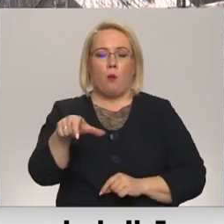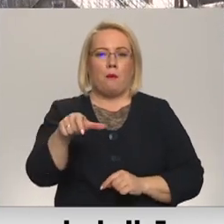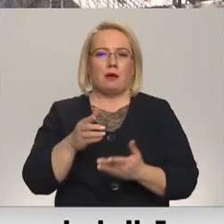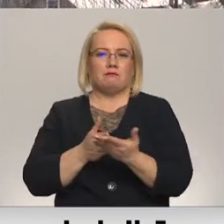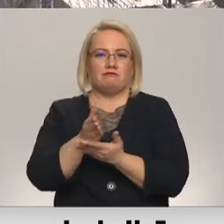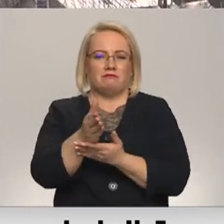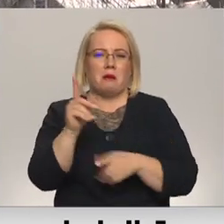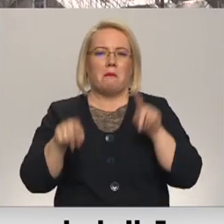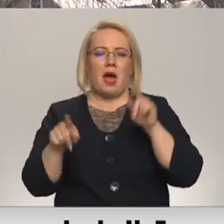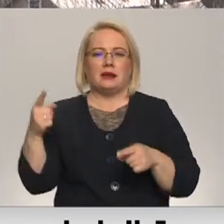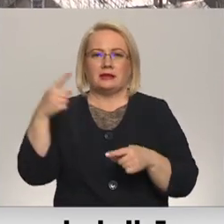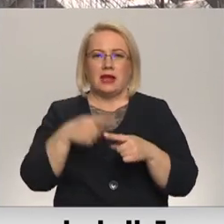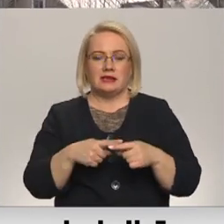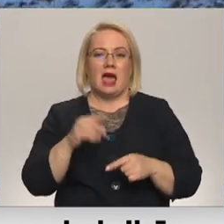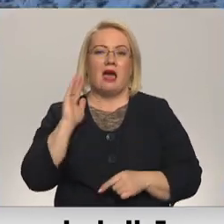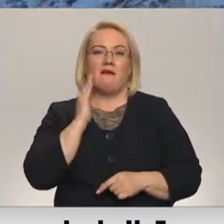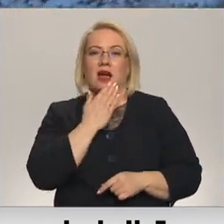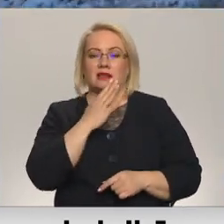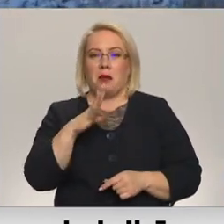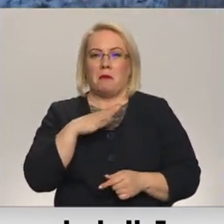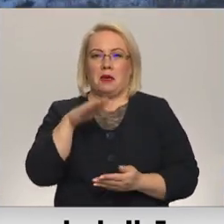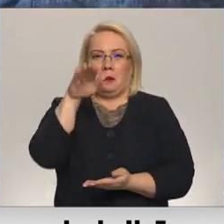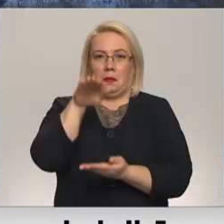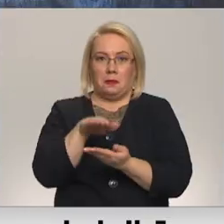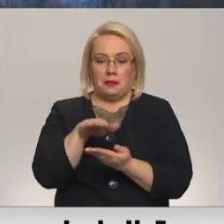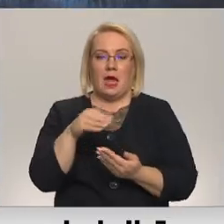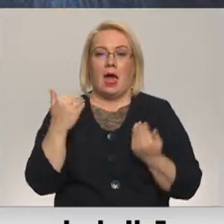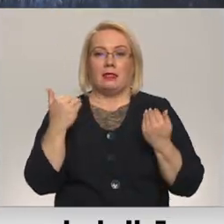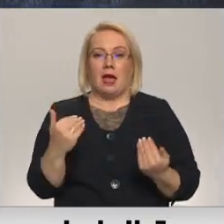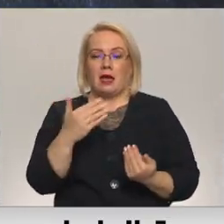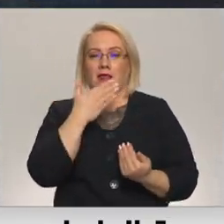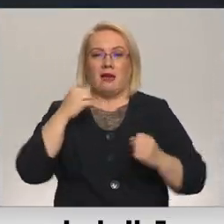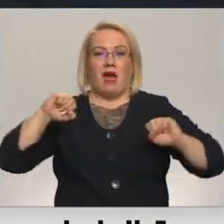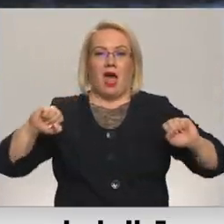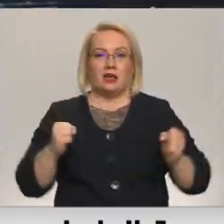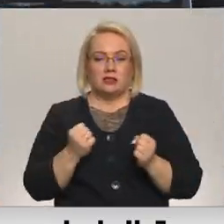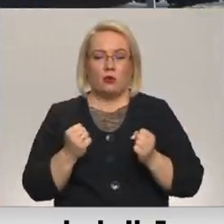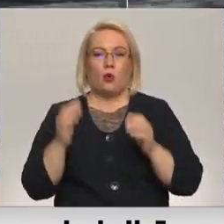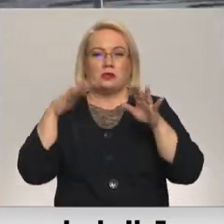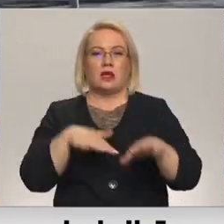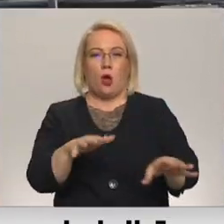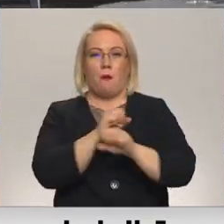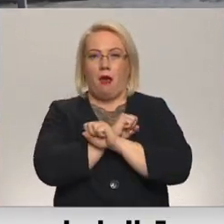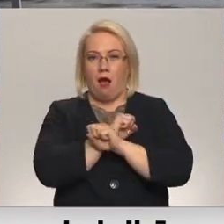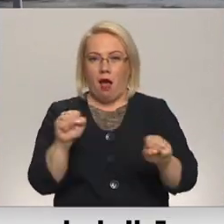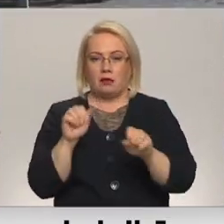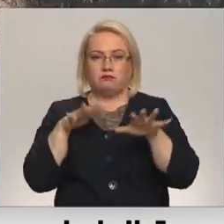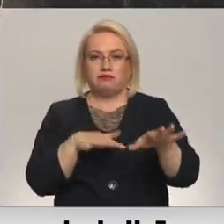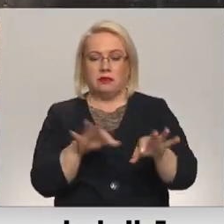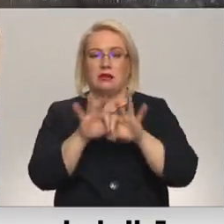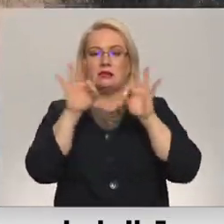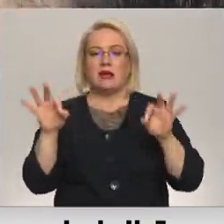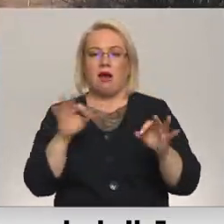pasarā, ka tā bija sekla. Taču tagad, kad tā vēl nav aizsalusi un strauma kļuvusi īpaša strauja, aktīvāk sākuši